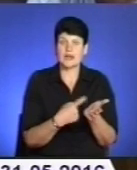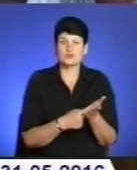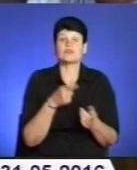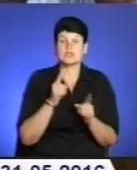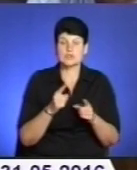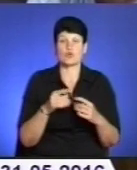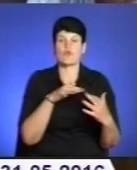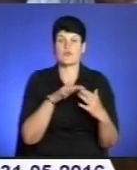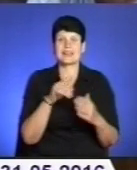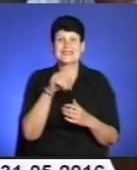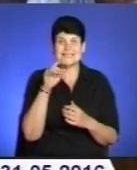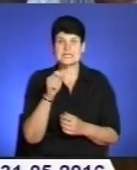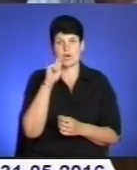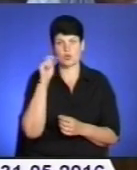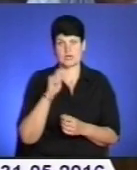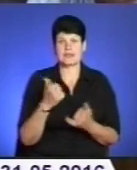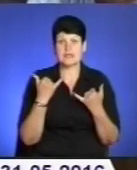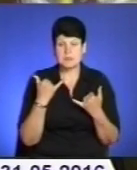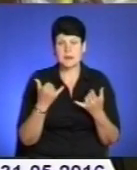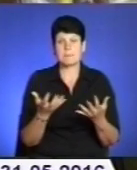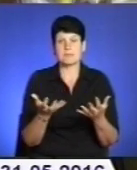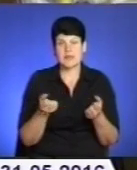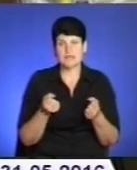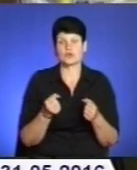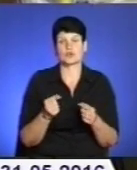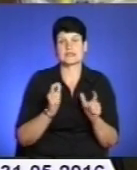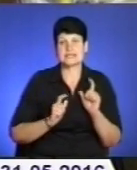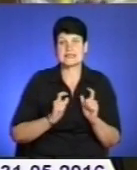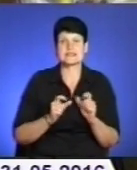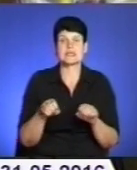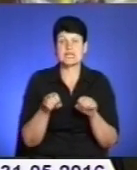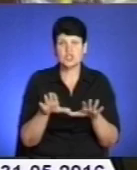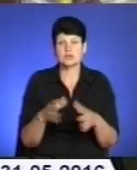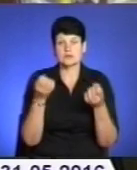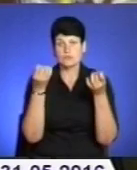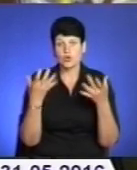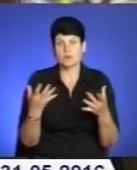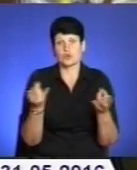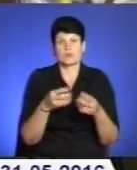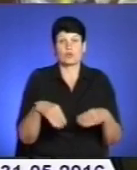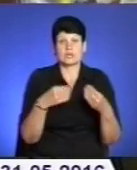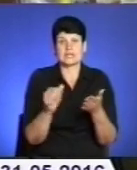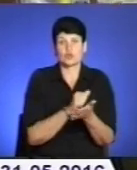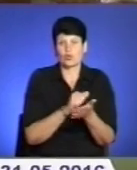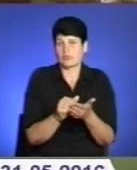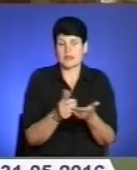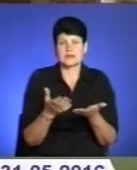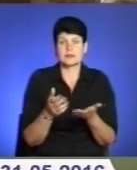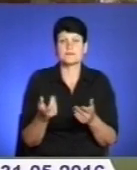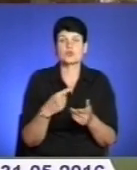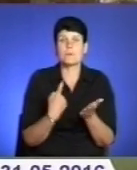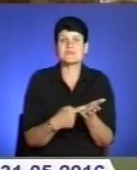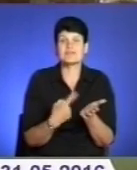Україну. А тепер завдяки прийнятому на сесії рішенню усе спростилося. Добровольці повинні будуть лише подати деякі документи, що